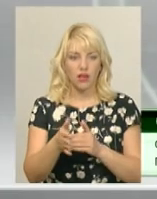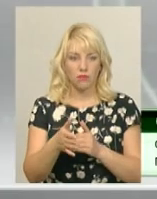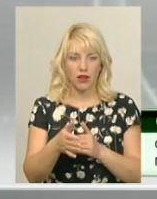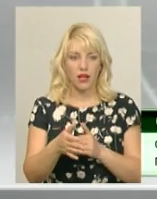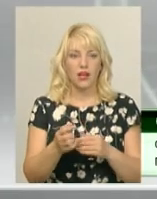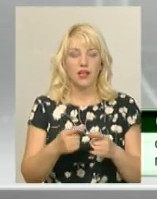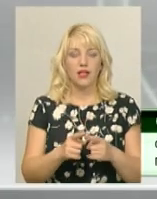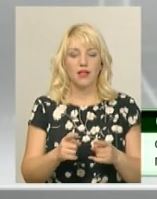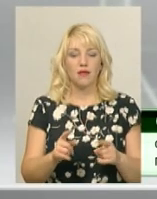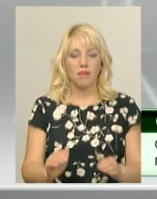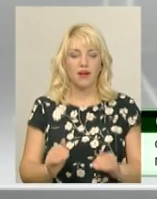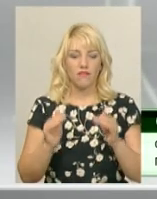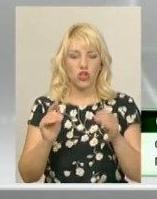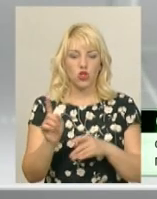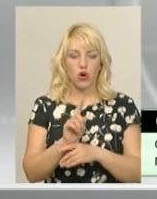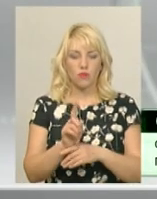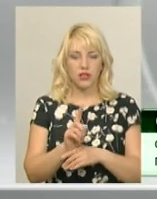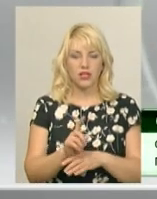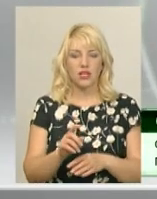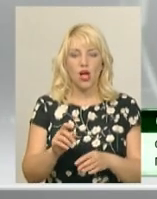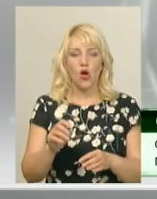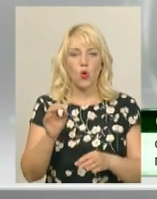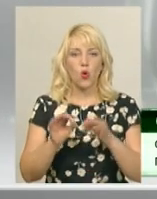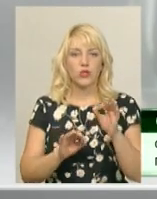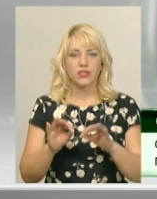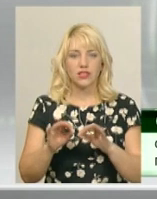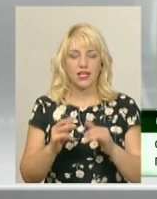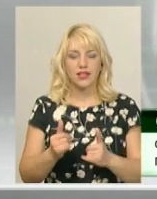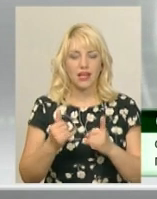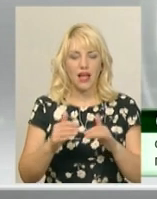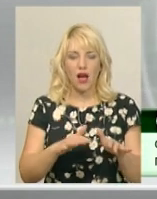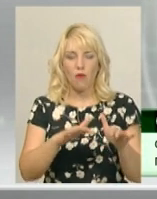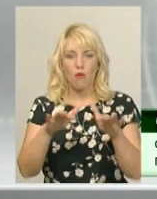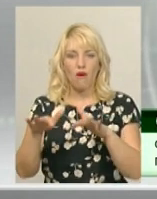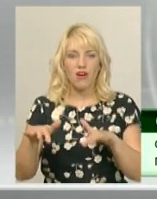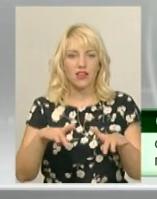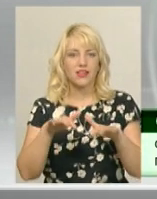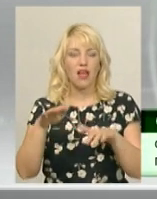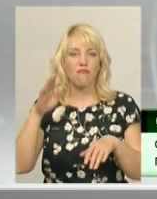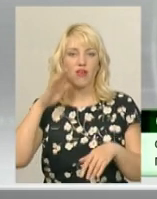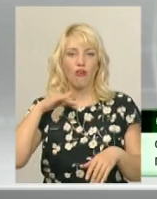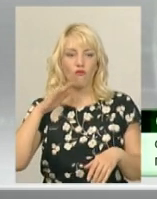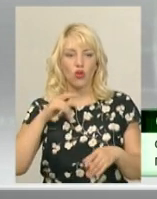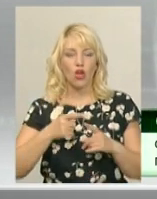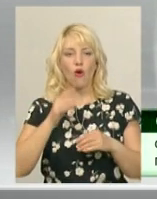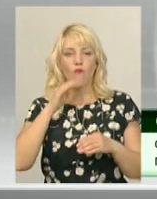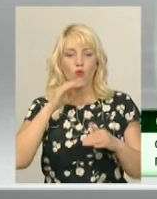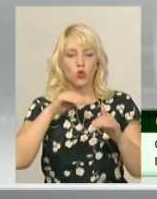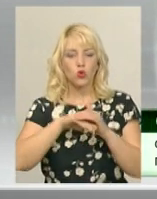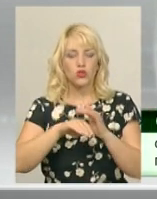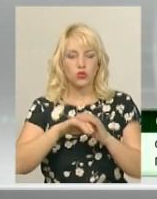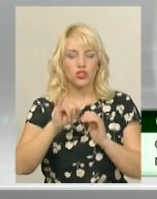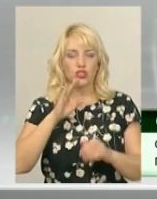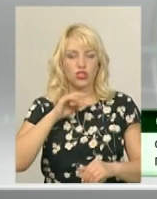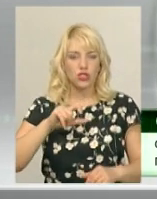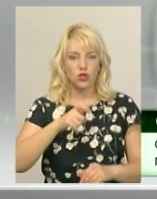перевищення нормативи органично допустимо концентрація для поверкнових вод у верхіві Козминського водосховища та у річчі Случ